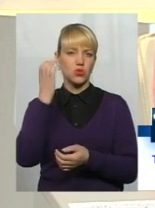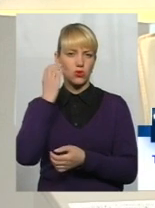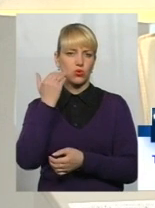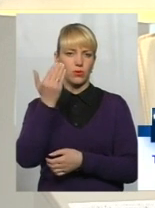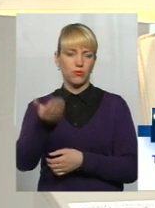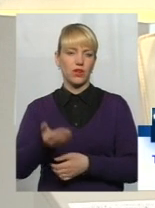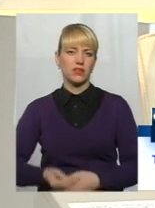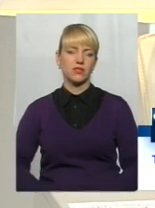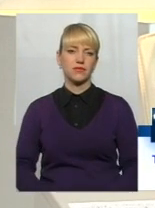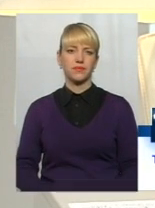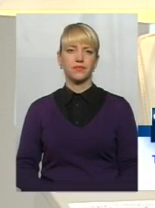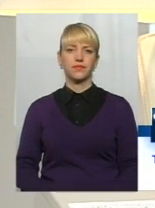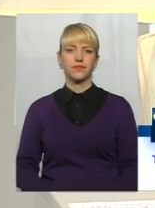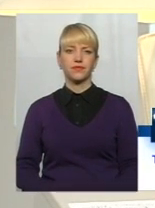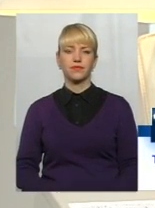до дзвонювача. Говоріть, будь ласка.